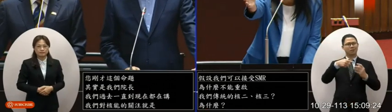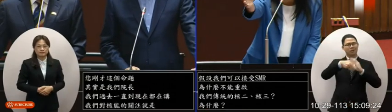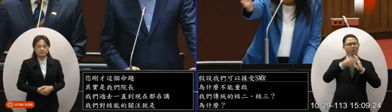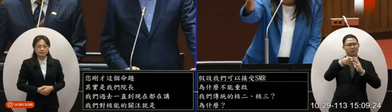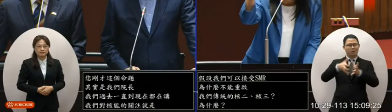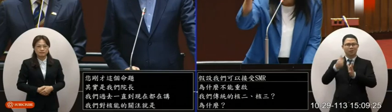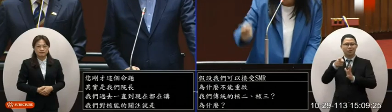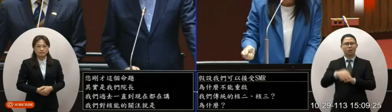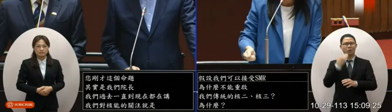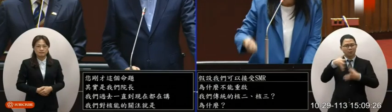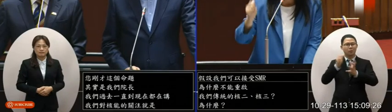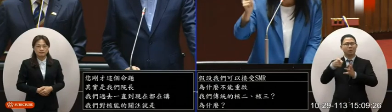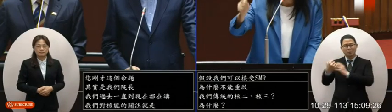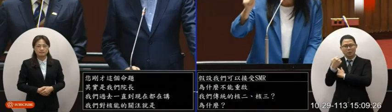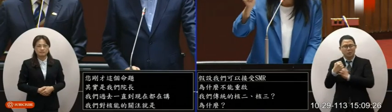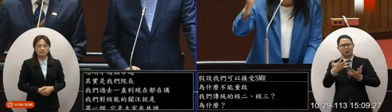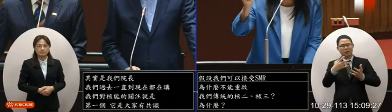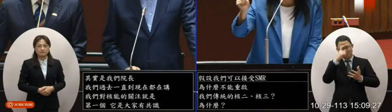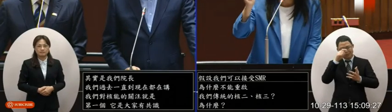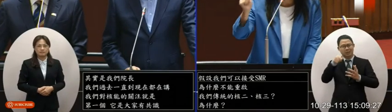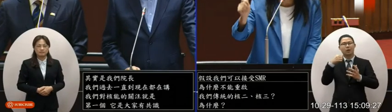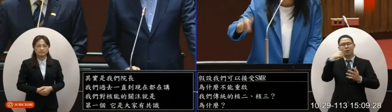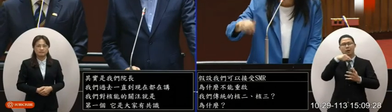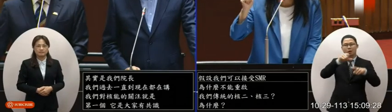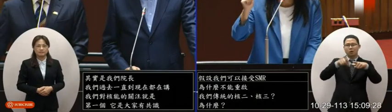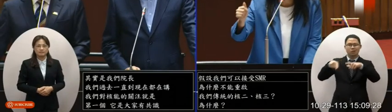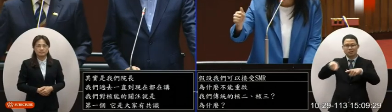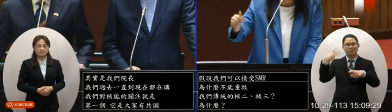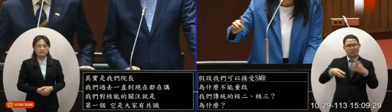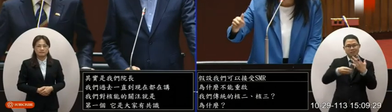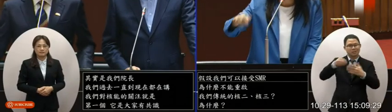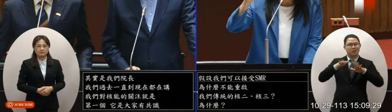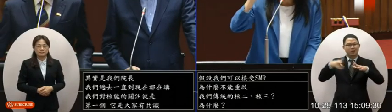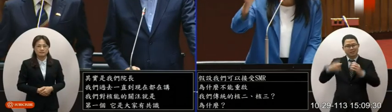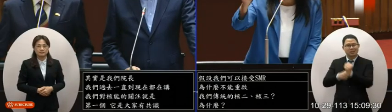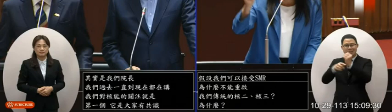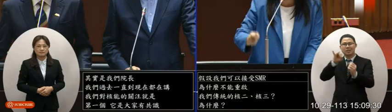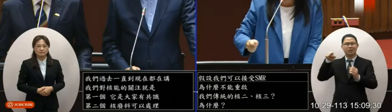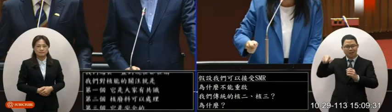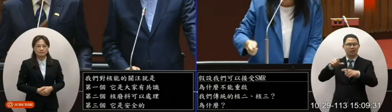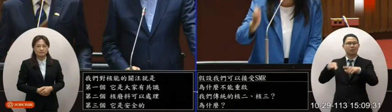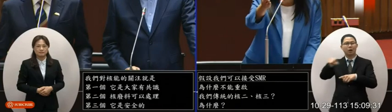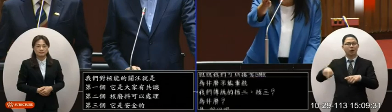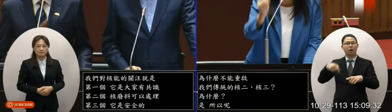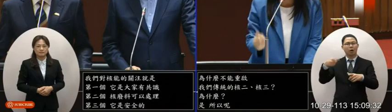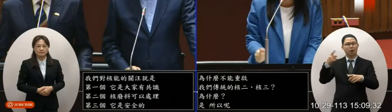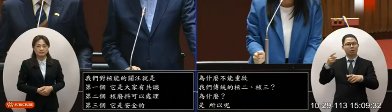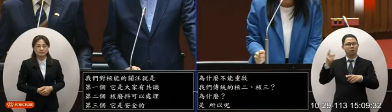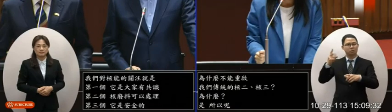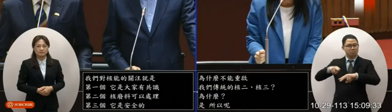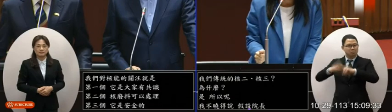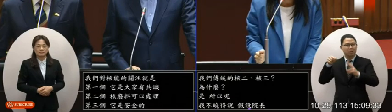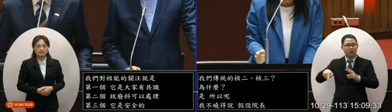假設部長他很極力的跟你爭取說他覺得台灣如果產業要繼續發展我們還要支持AI產業必須要重啟核能您會聽